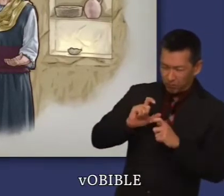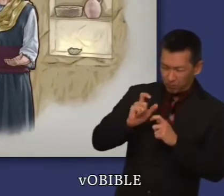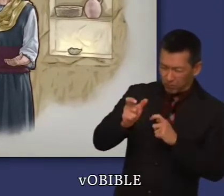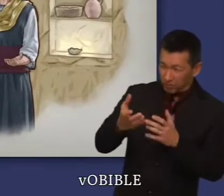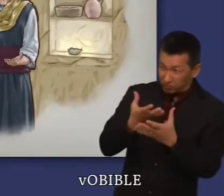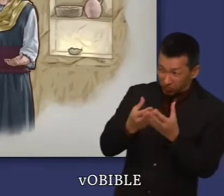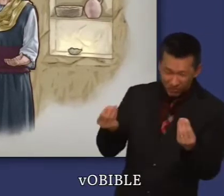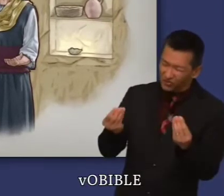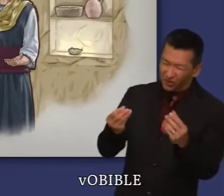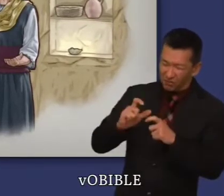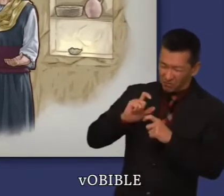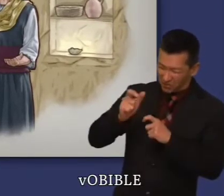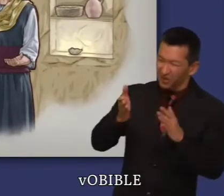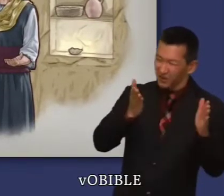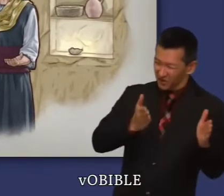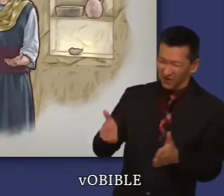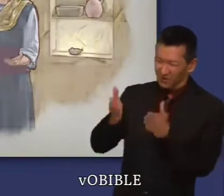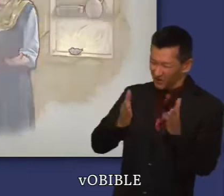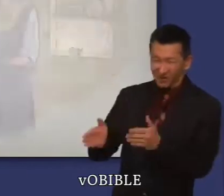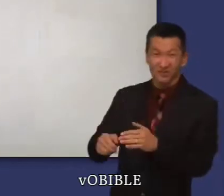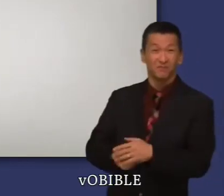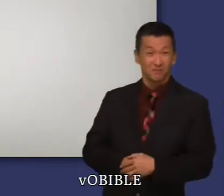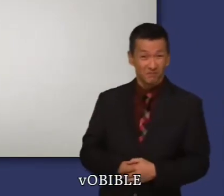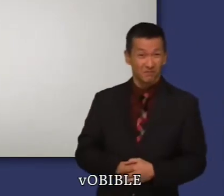Noémie et qui perpétuerait la lignée d'Élimélech.